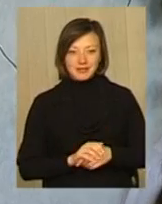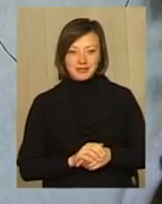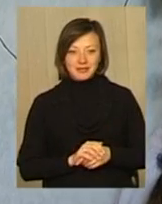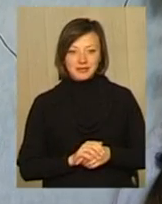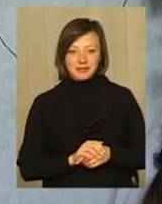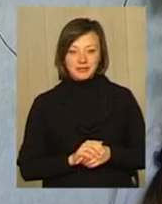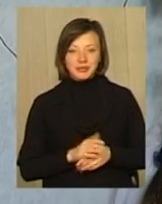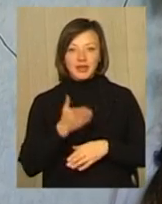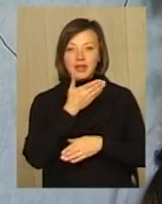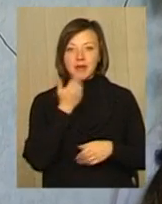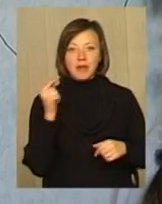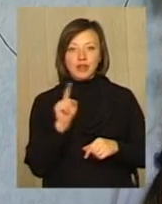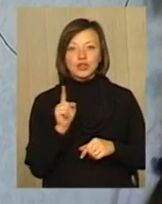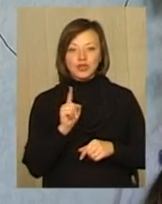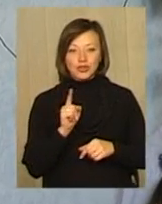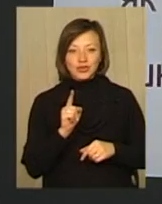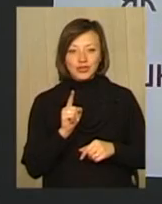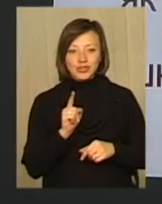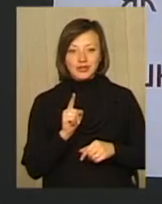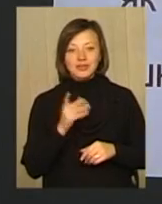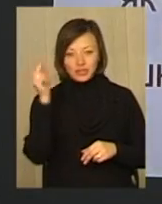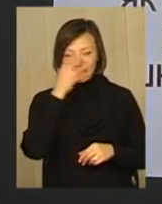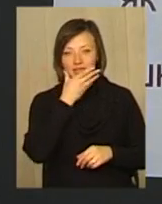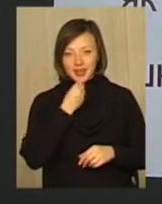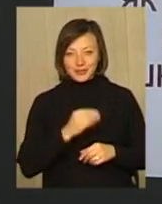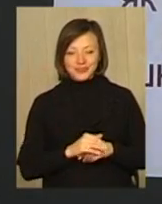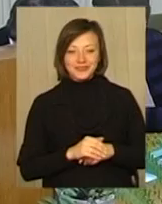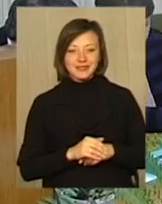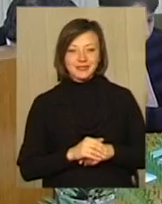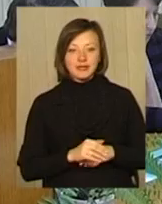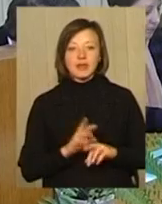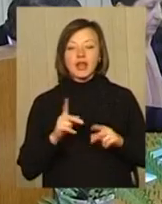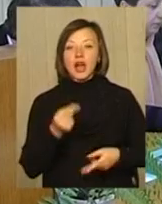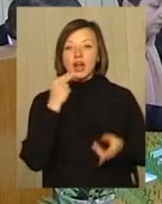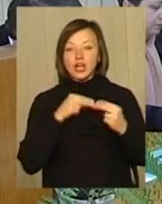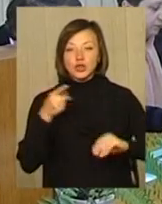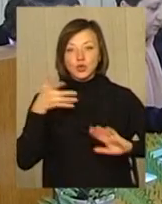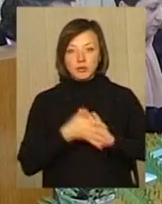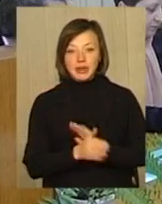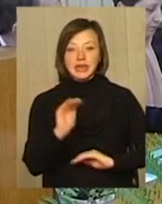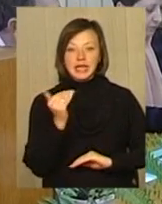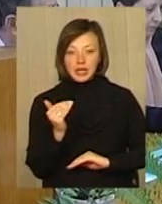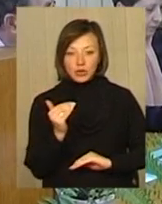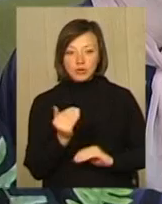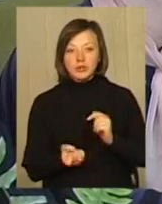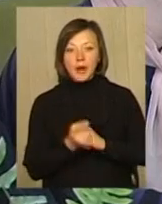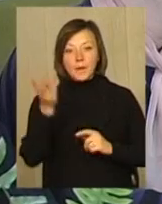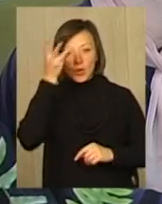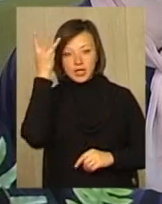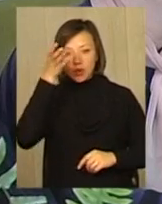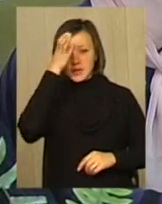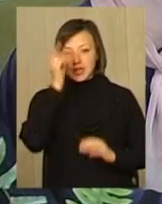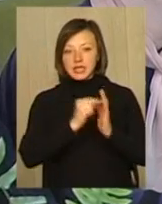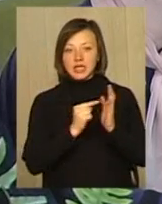Ні? І нема навіть за що? Ти вчишся гарно? Угу. Про те, як краще зрозуміти дитину і саму природу дитячих конфліктів, подільські освітяни